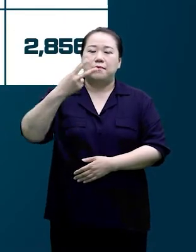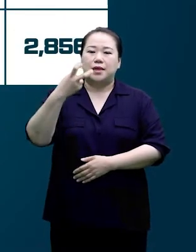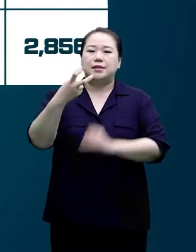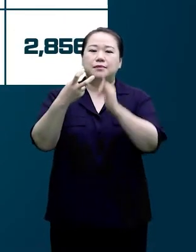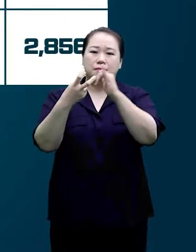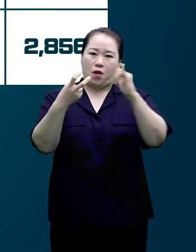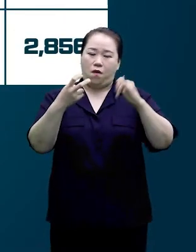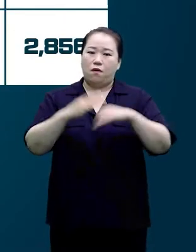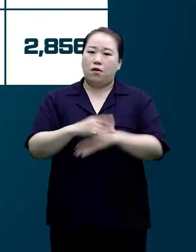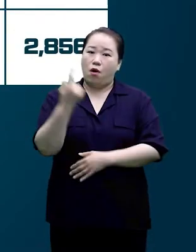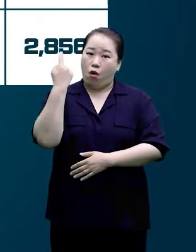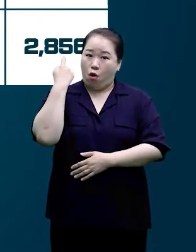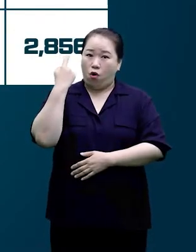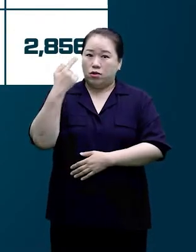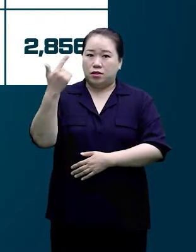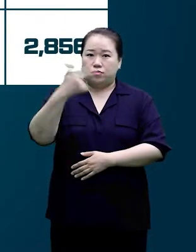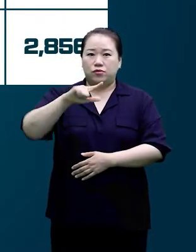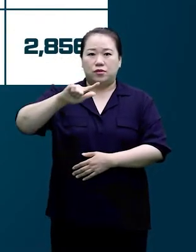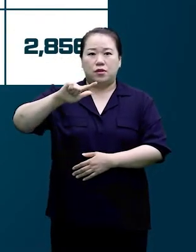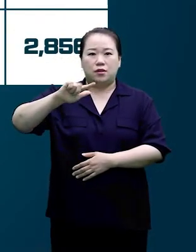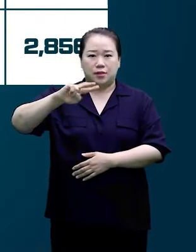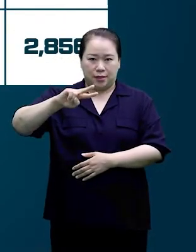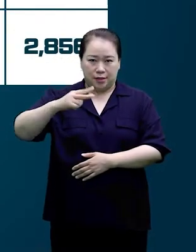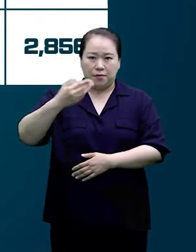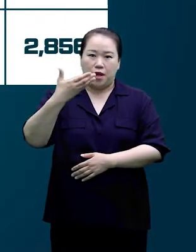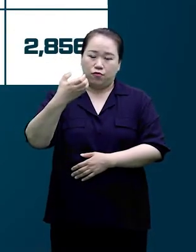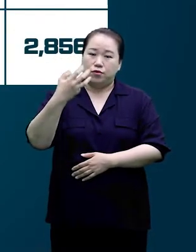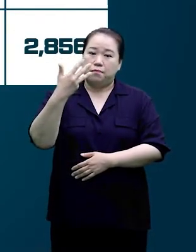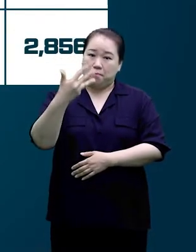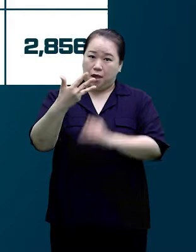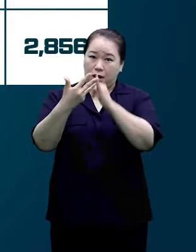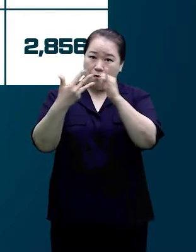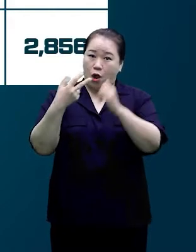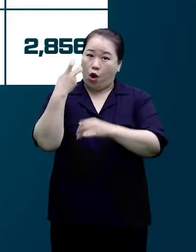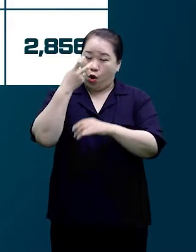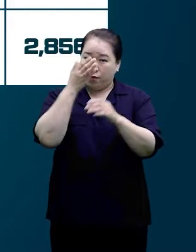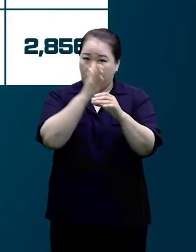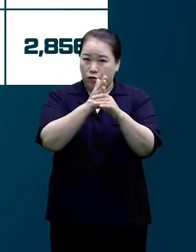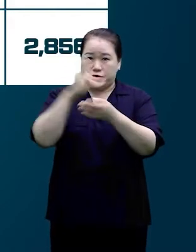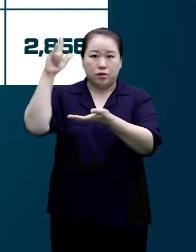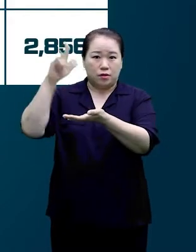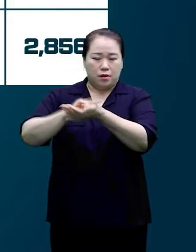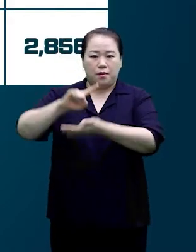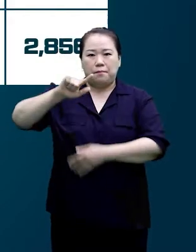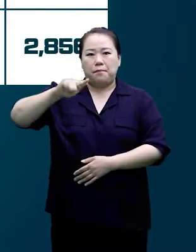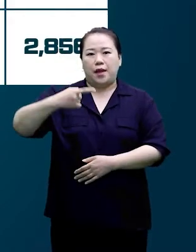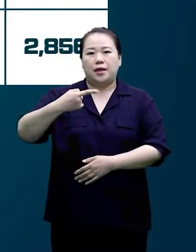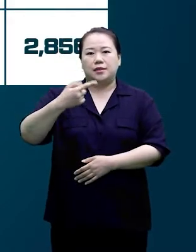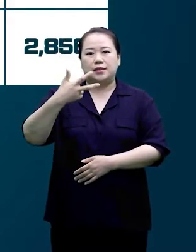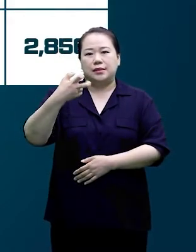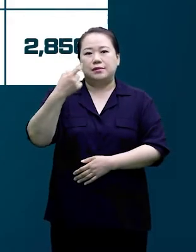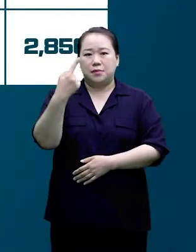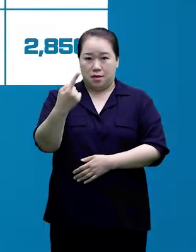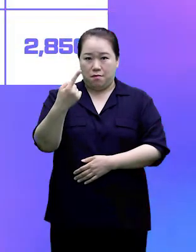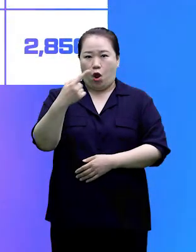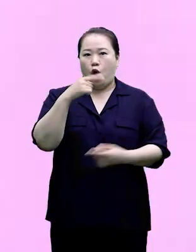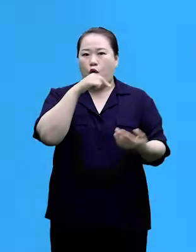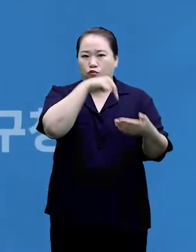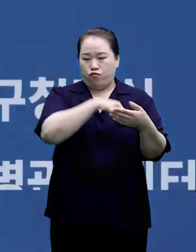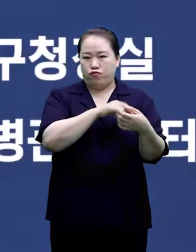,298명의 검사자 중 해외입국자 171명, 국내 거주자는 6,127명이었습니다.